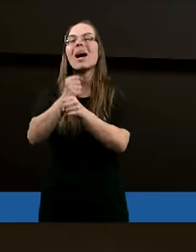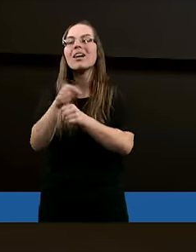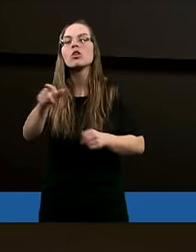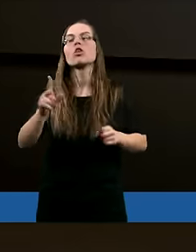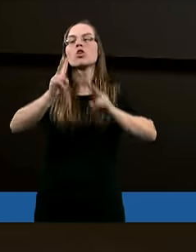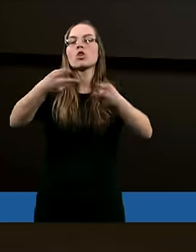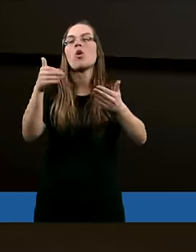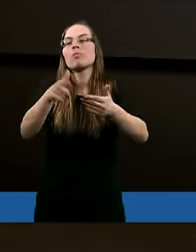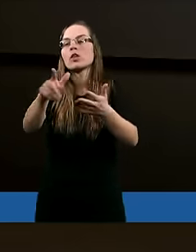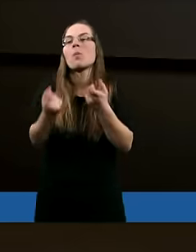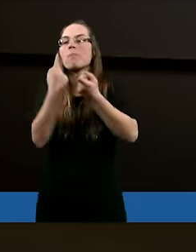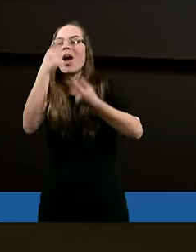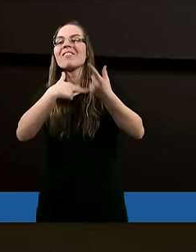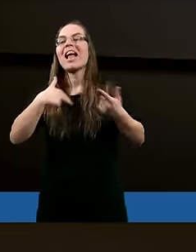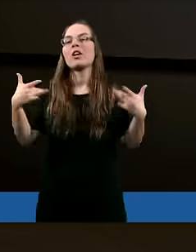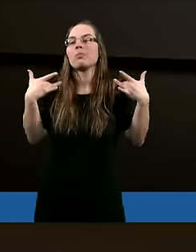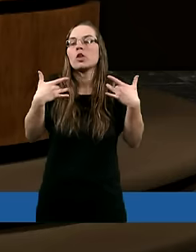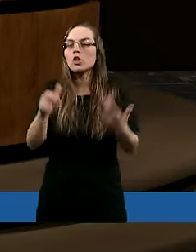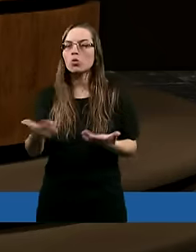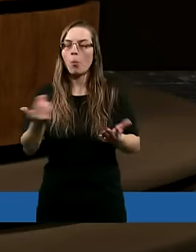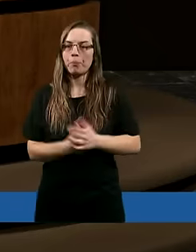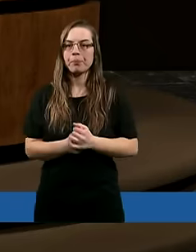skąd one w ogóle mogą się pojawić w naszym życiu?